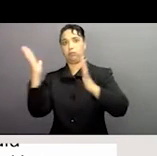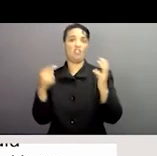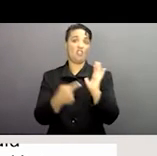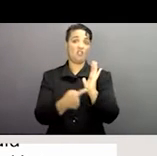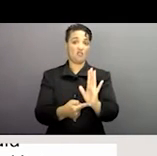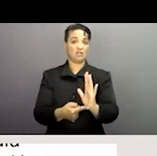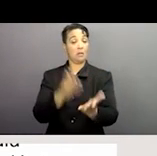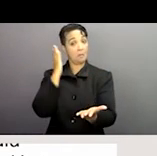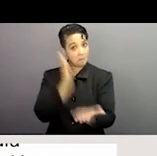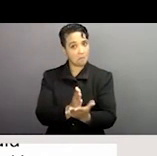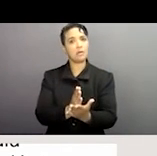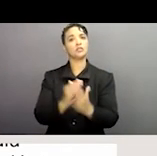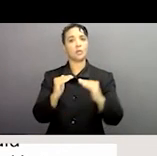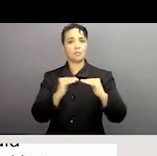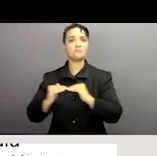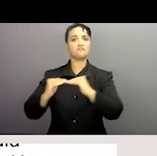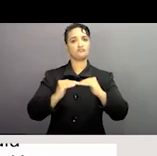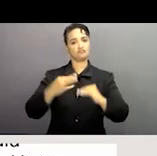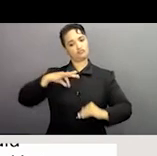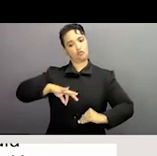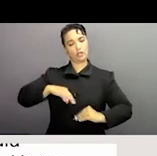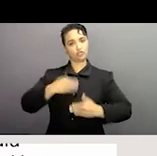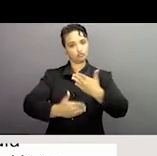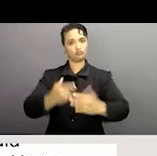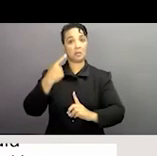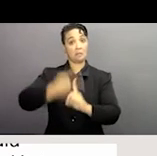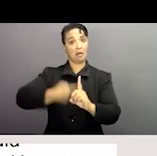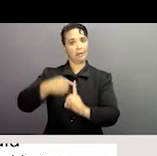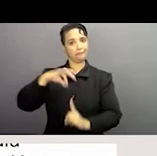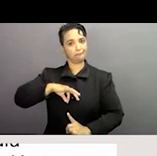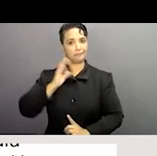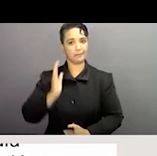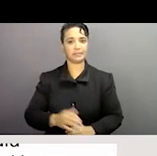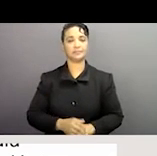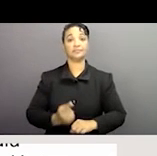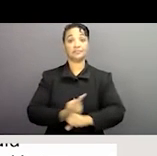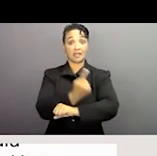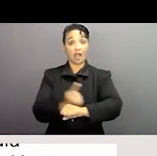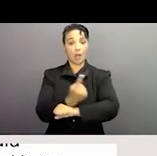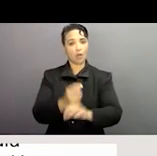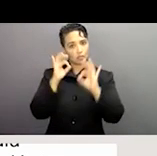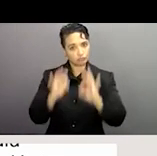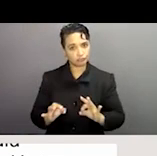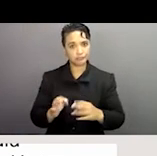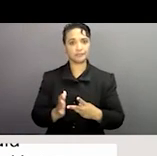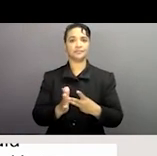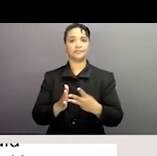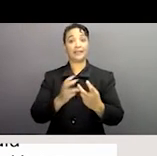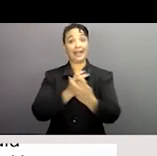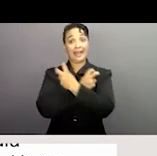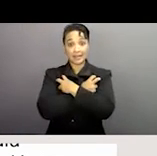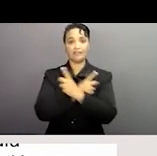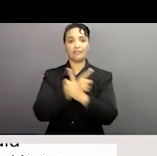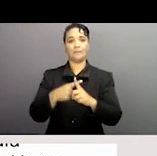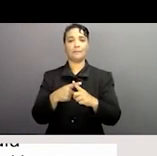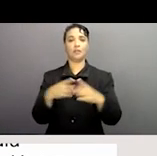publique y compris garantir par exemple des salaires minimums aussi bien que des heures de travail qui soient raisonnables des